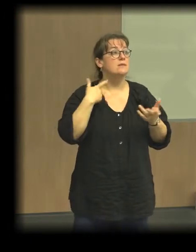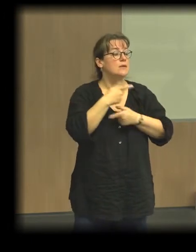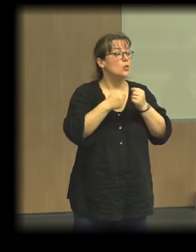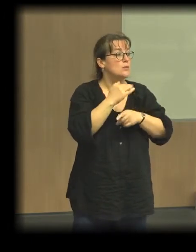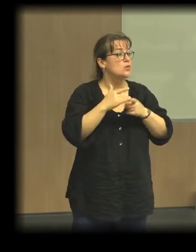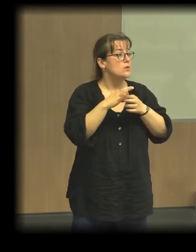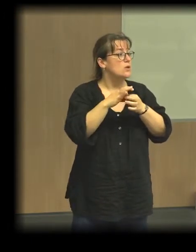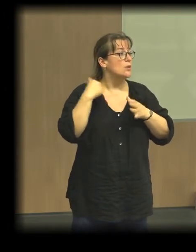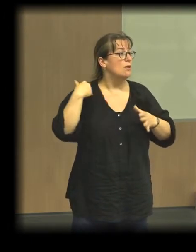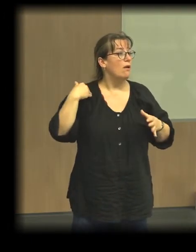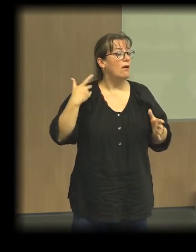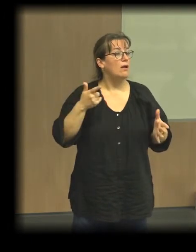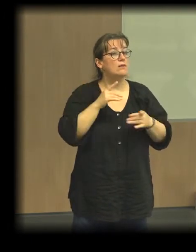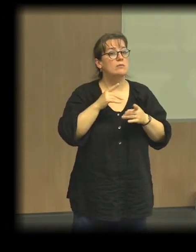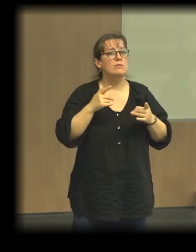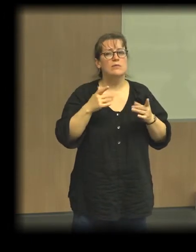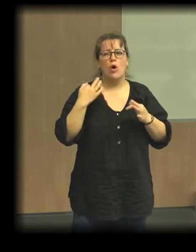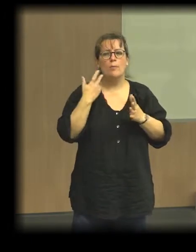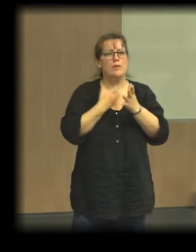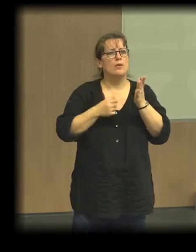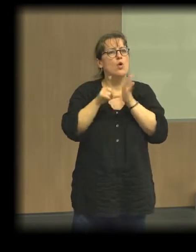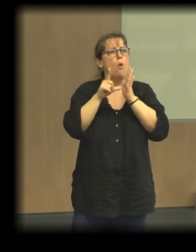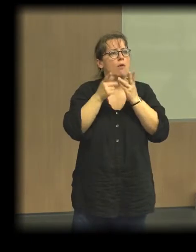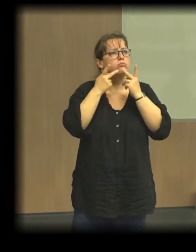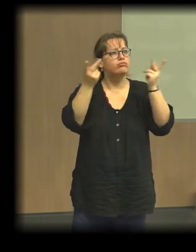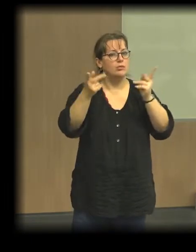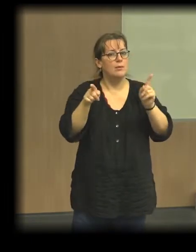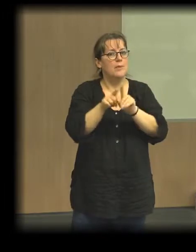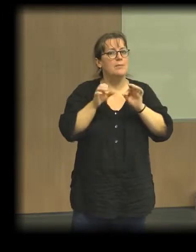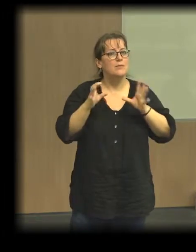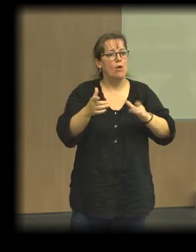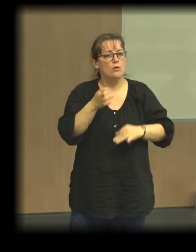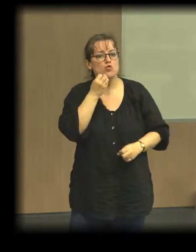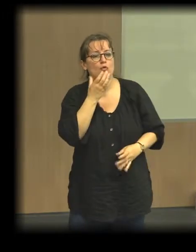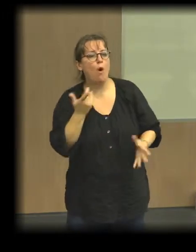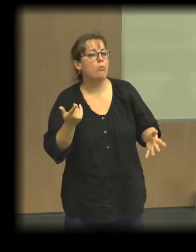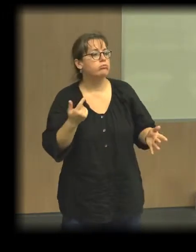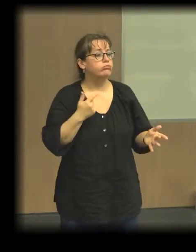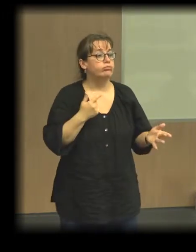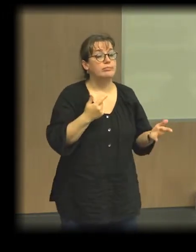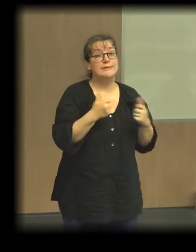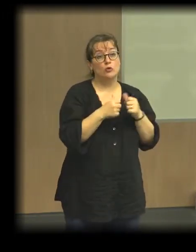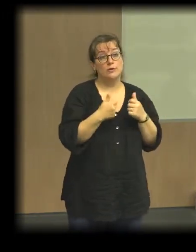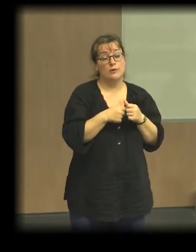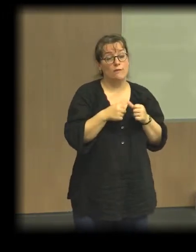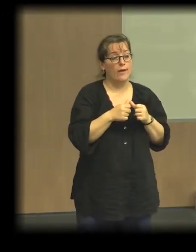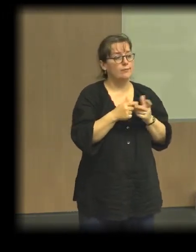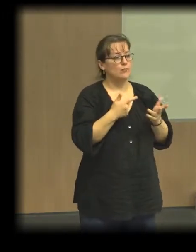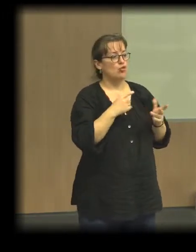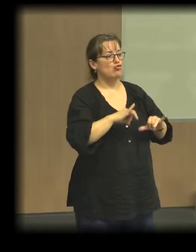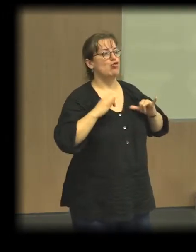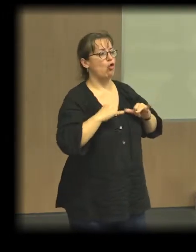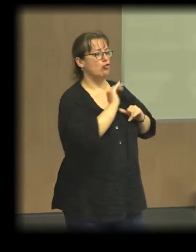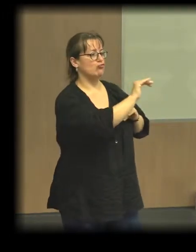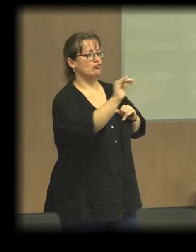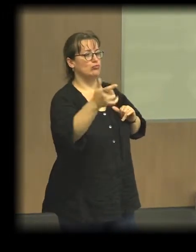faits au moment de la loi, la plupart du temps, on prenait quelques jeunes qui sont dynamiques et